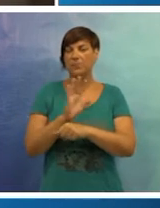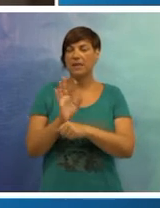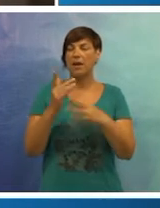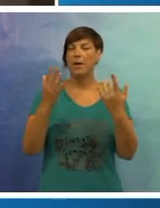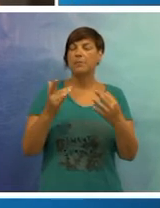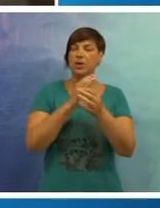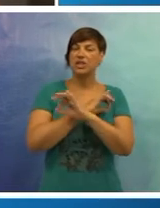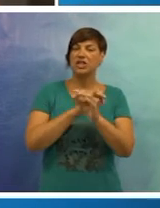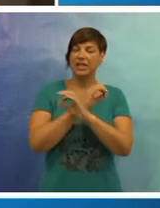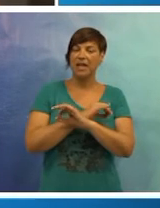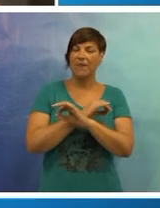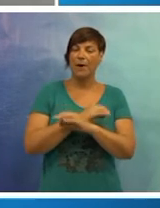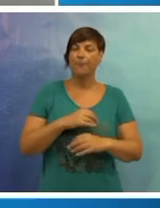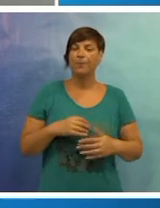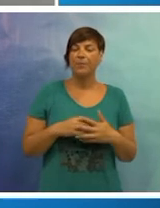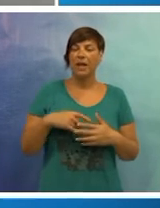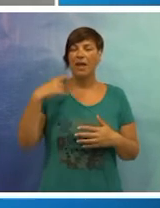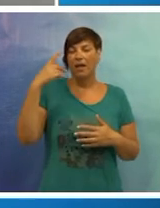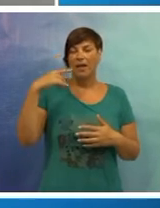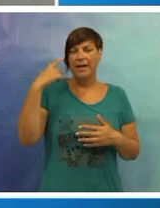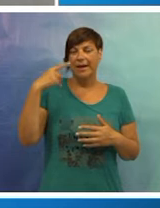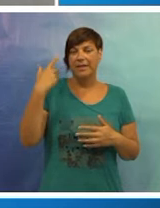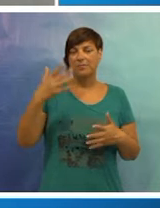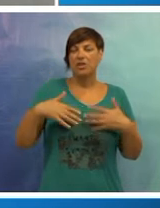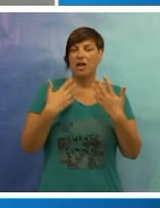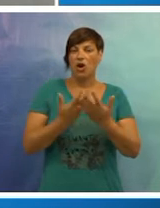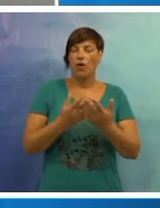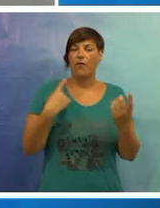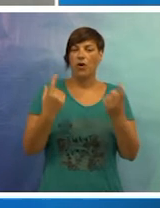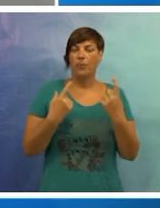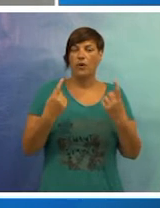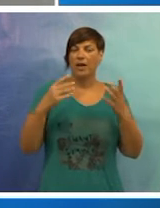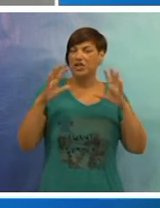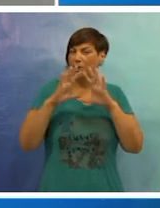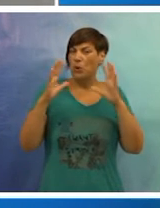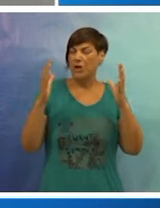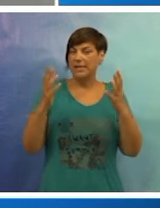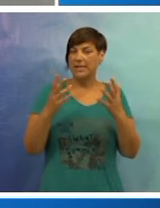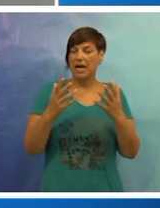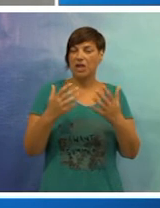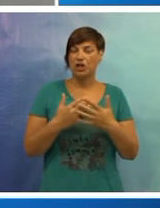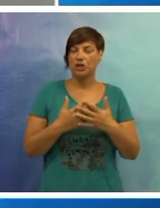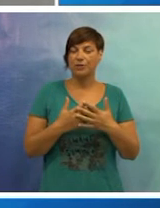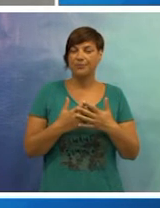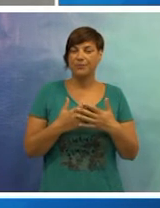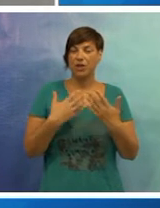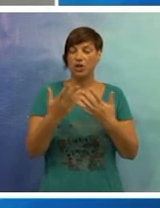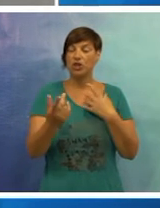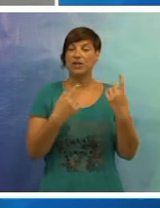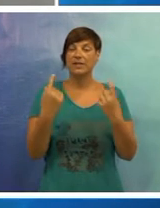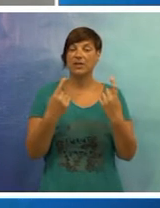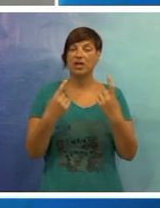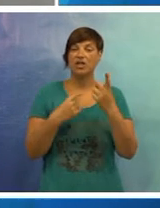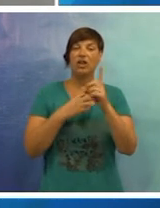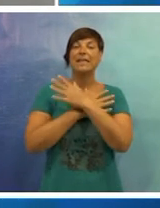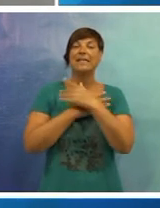s drugom stranom zbog brojnih žrtava. Razmišljamo o ovom događaju u ozračju onog